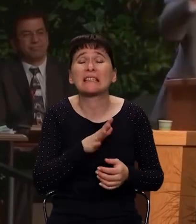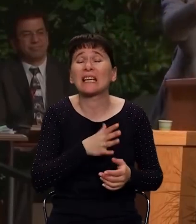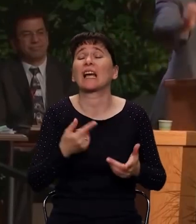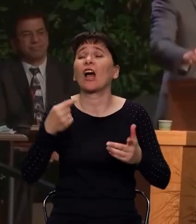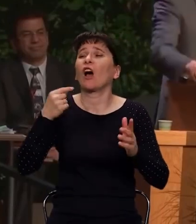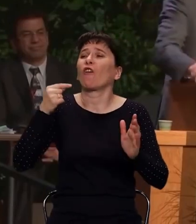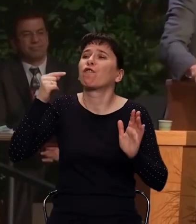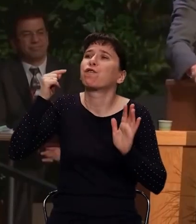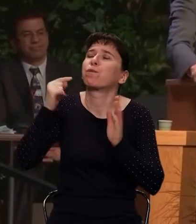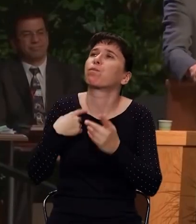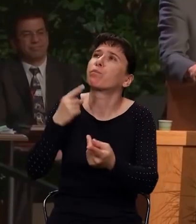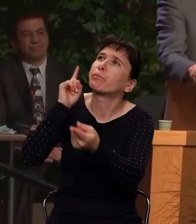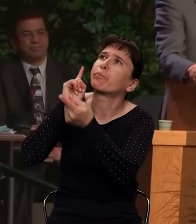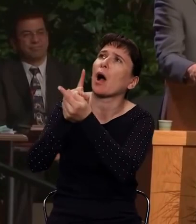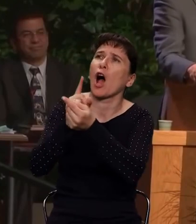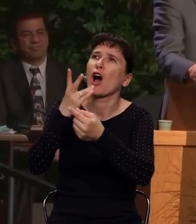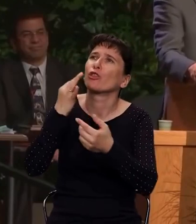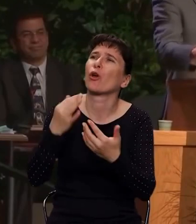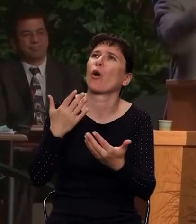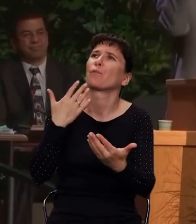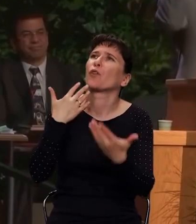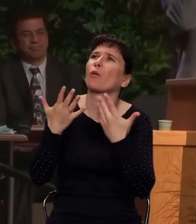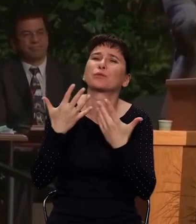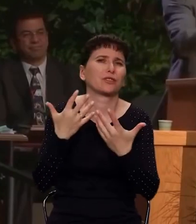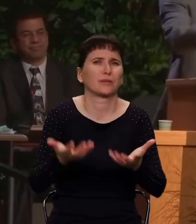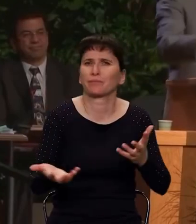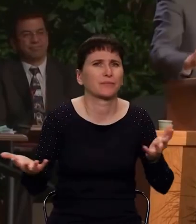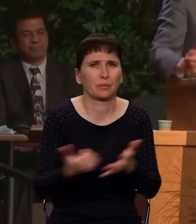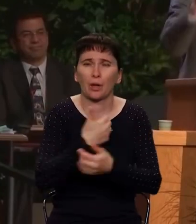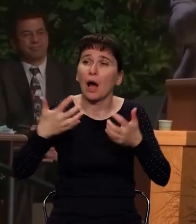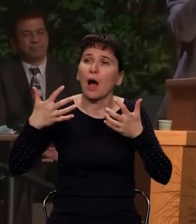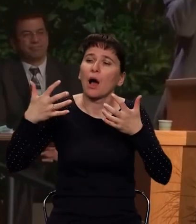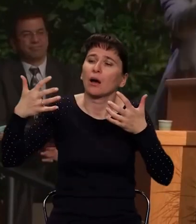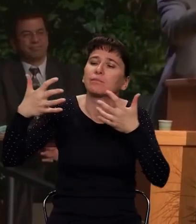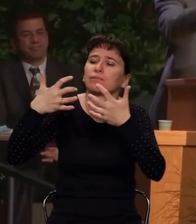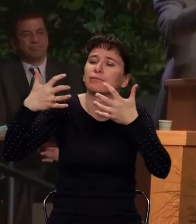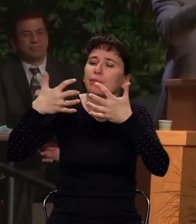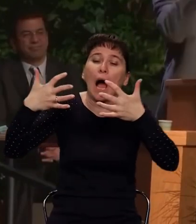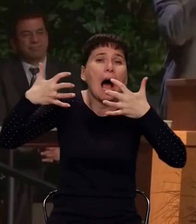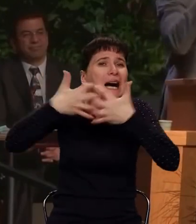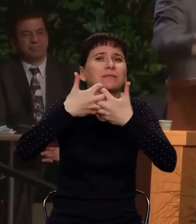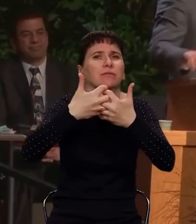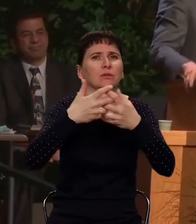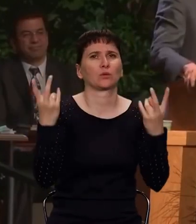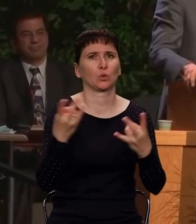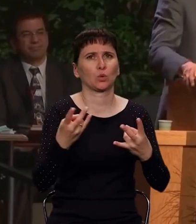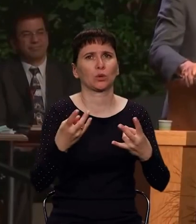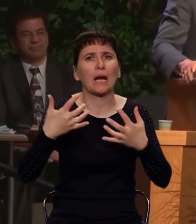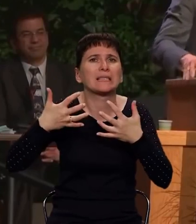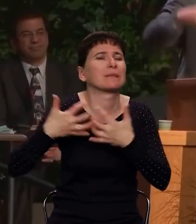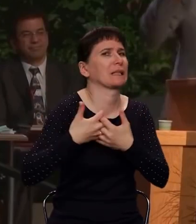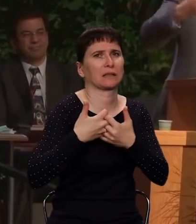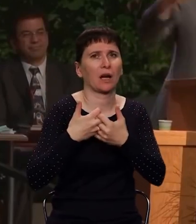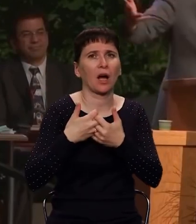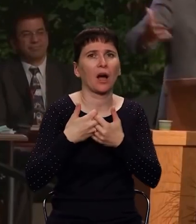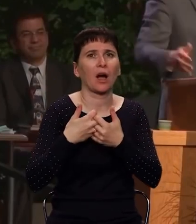никогда не получить прощение. Можно быть где-то рядом с Царством Небесным, как однажды сказал Иисус,